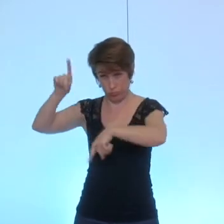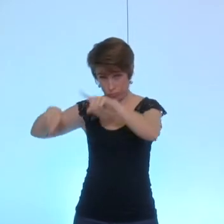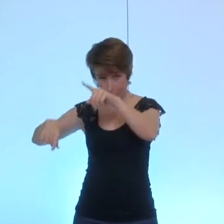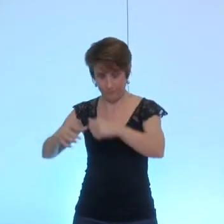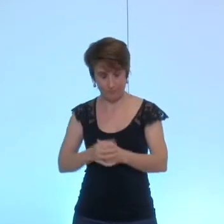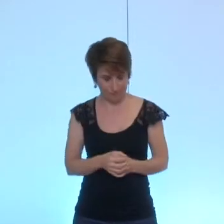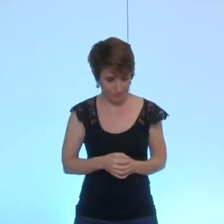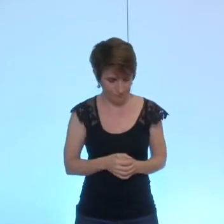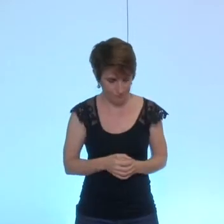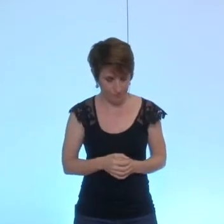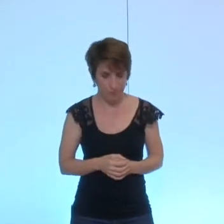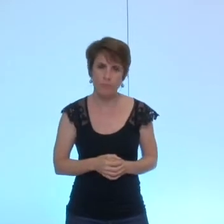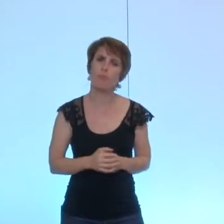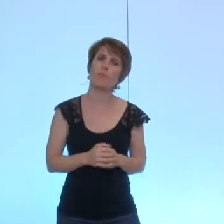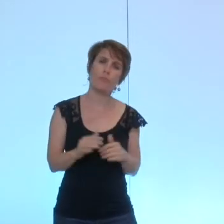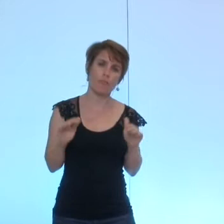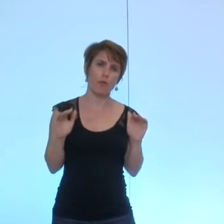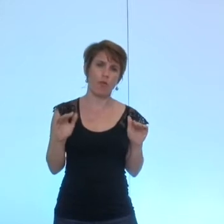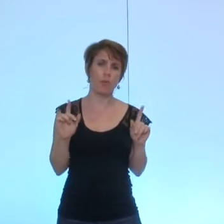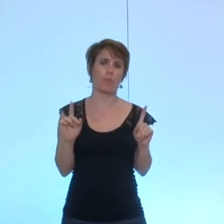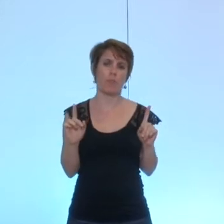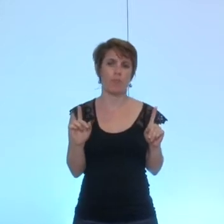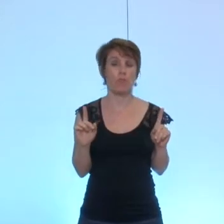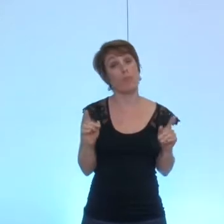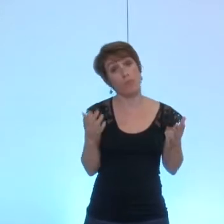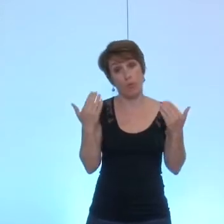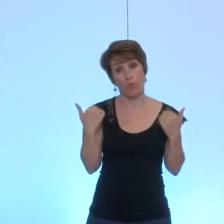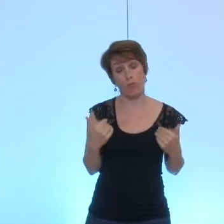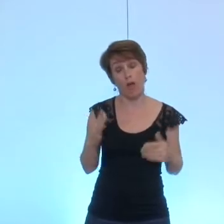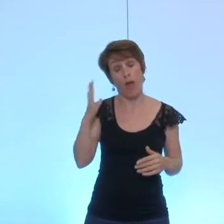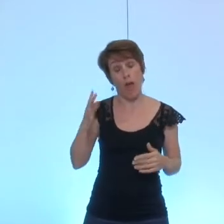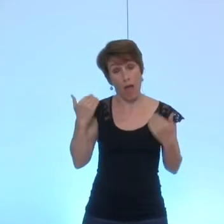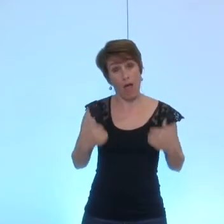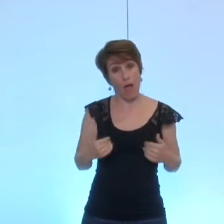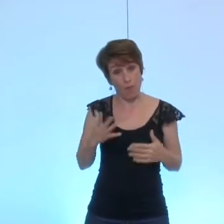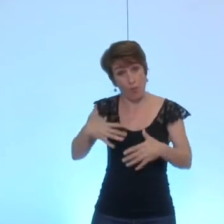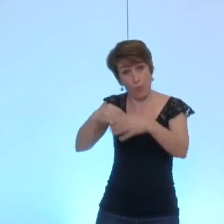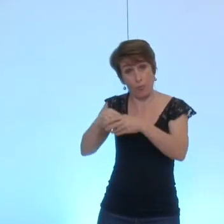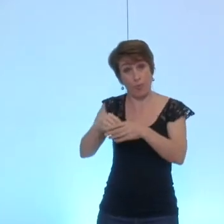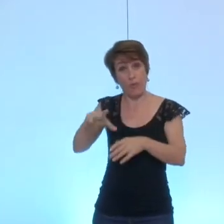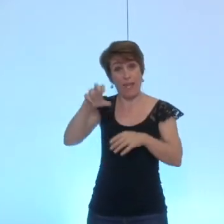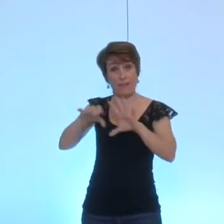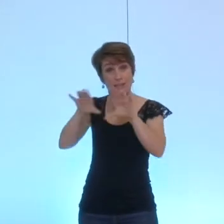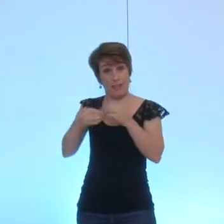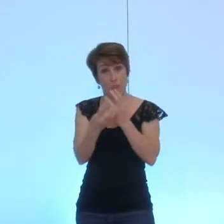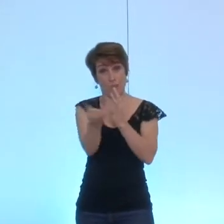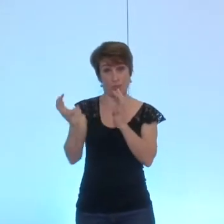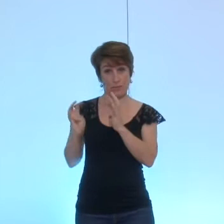je voudrais rendre quand même un peu il se trouve que j'étais dans le précédent mandat et je voudrais rendre un peu hommage à